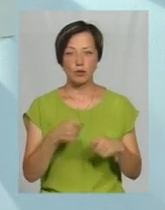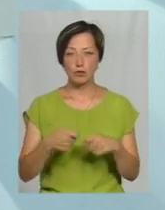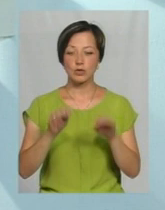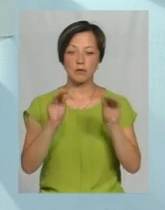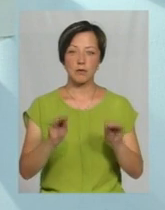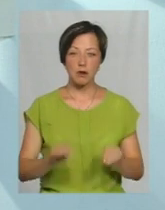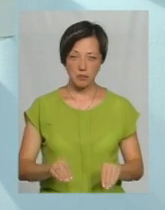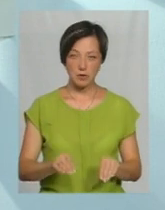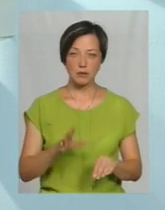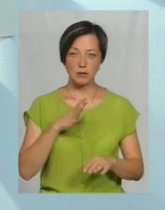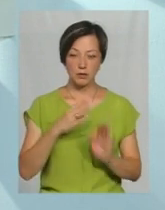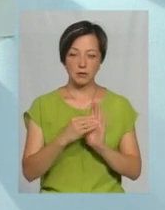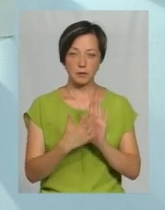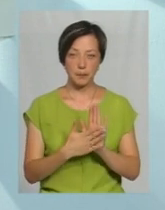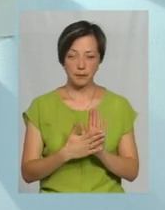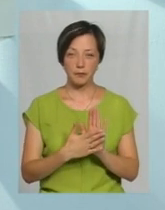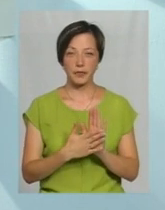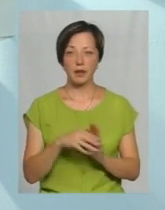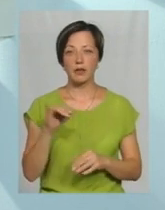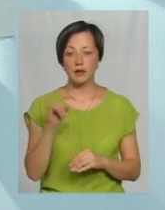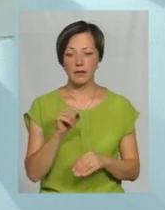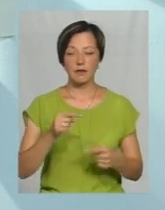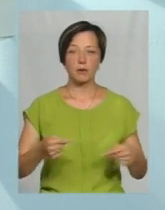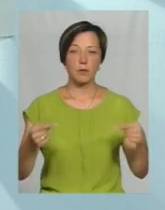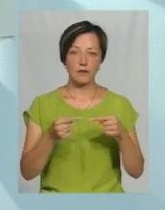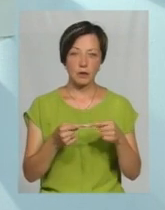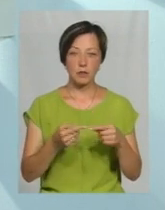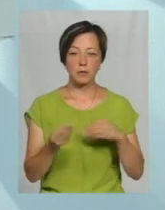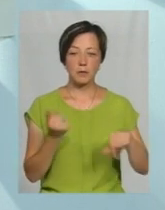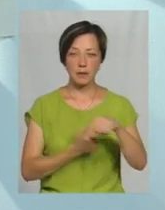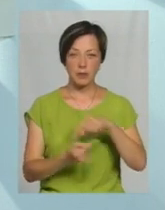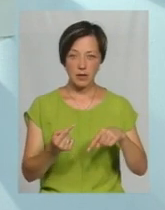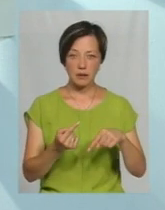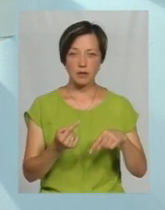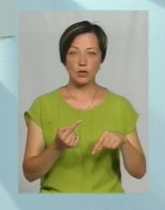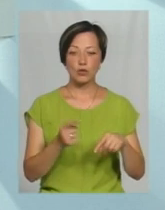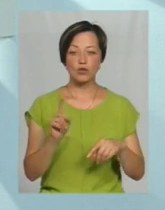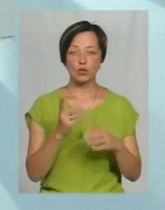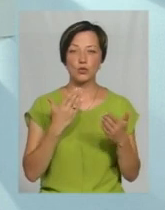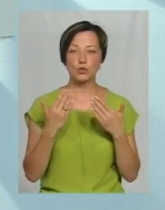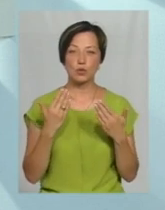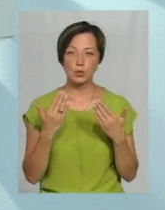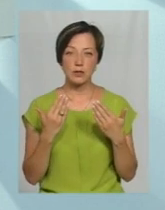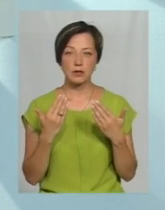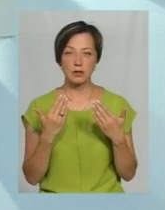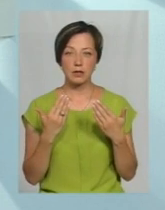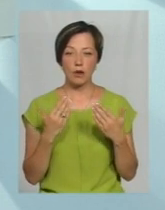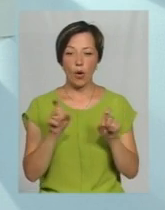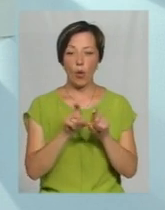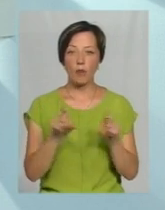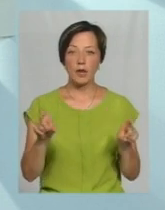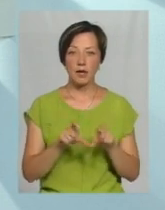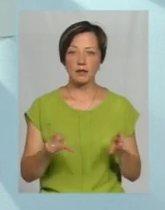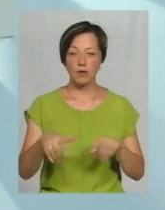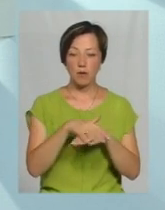складались приписи на вимогу і, відповідно, підприємці те, що стосується об'єктів